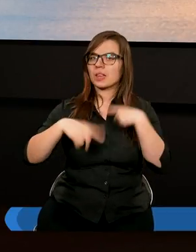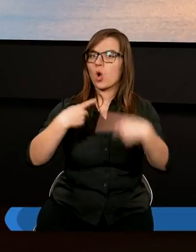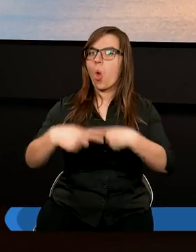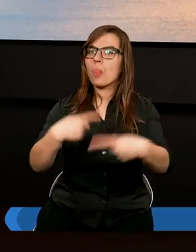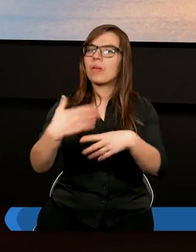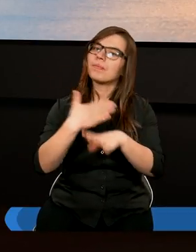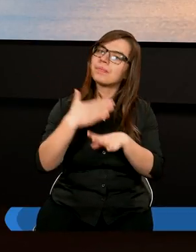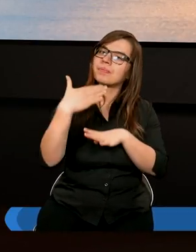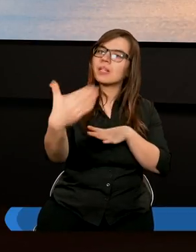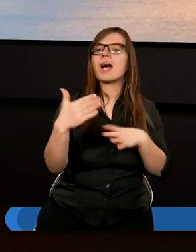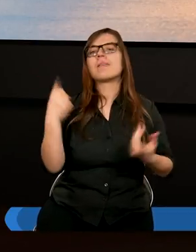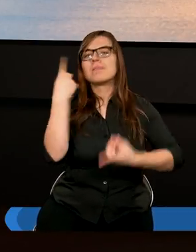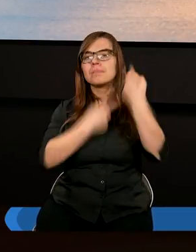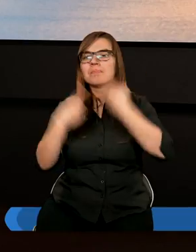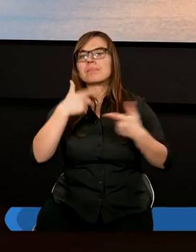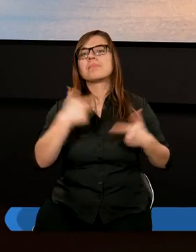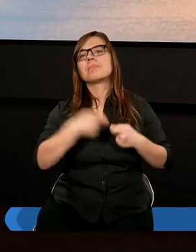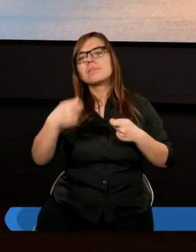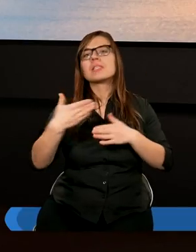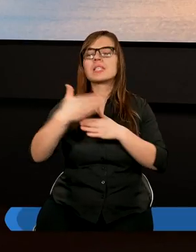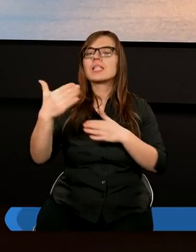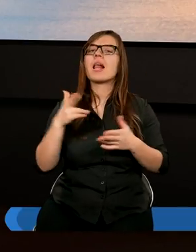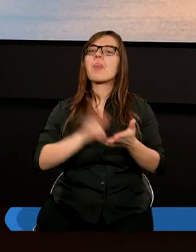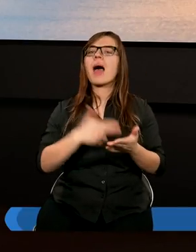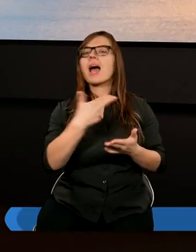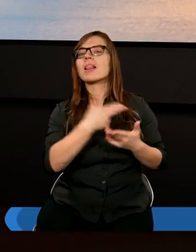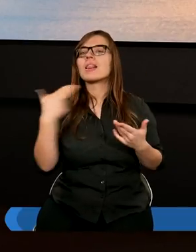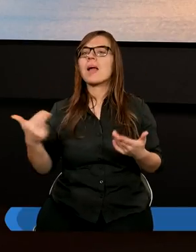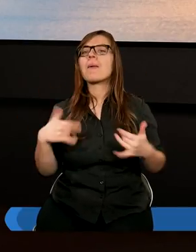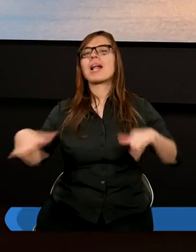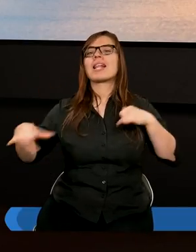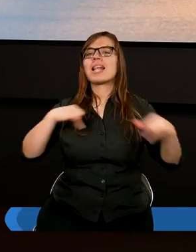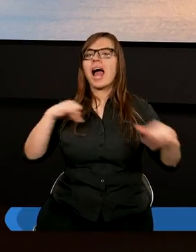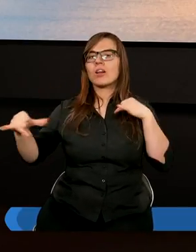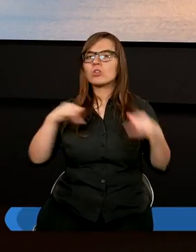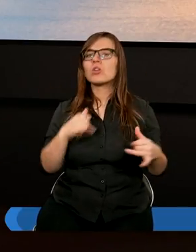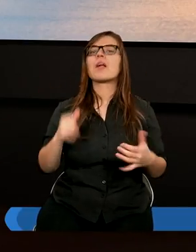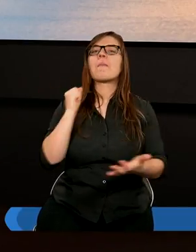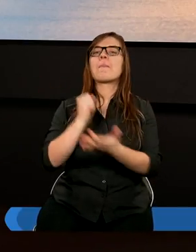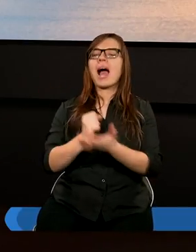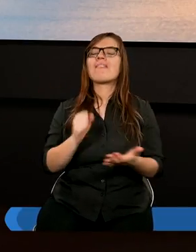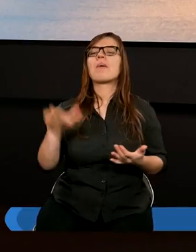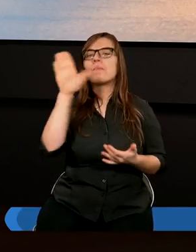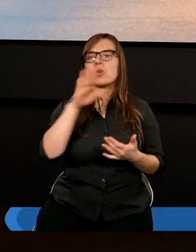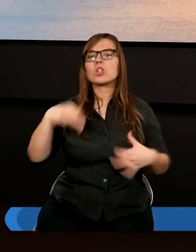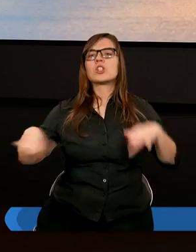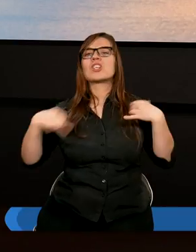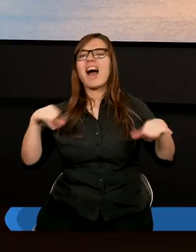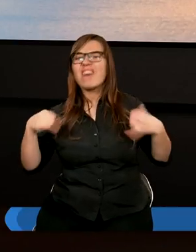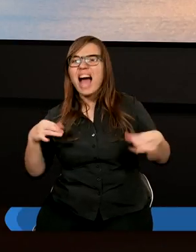kontynuować rozważania na temat zarządzania sprawami bożymi,